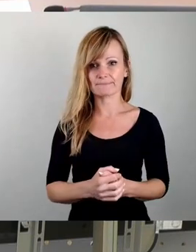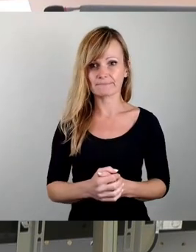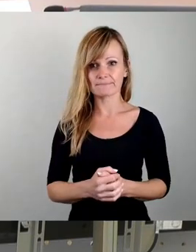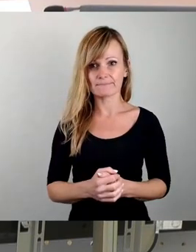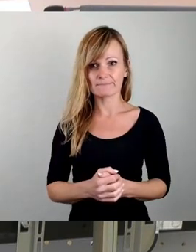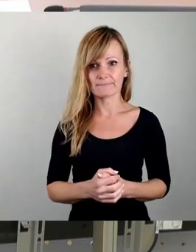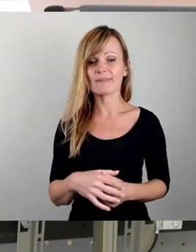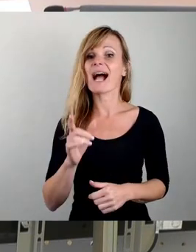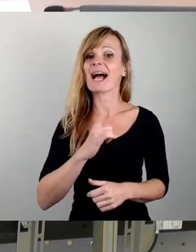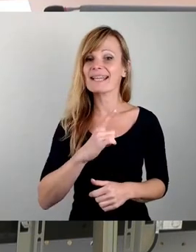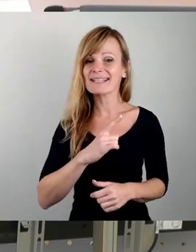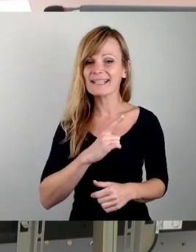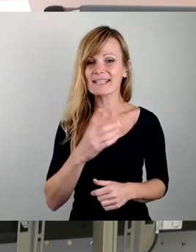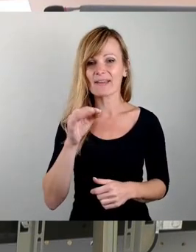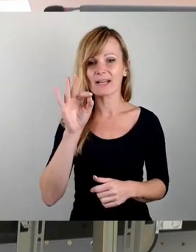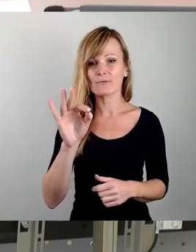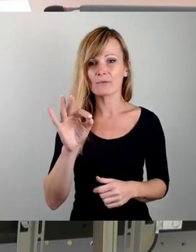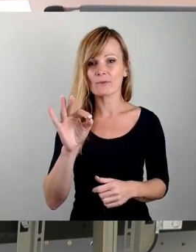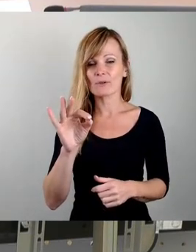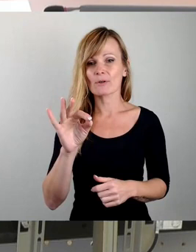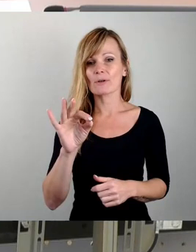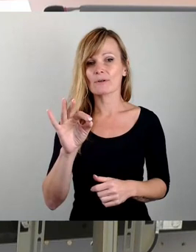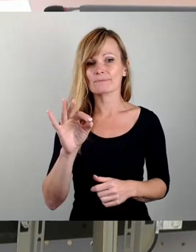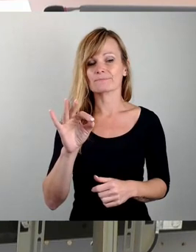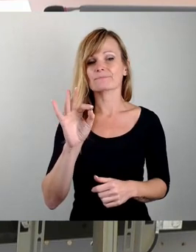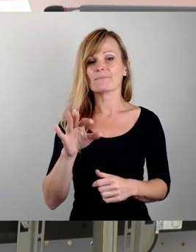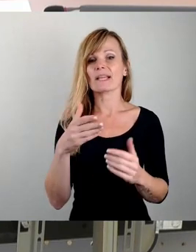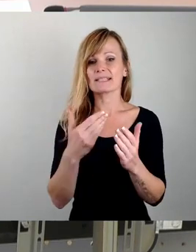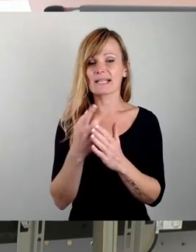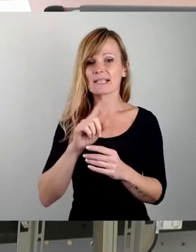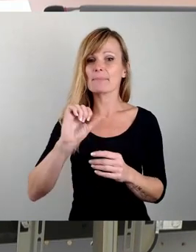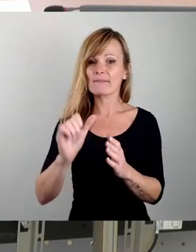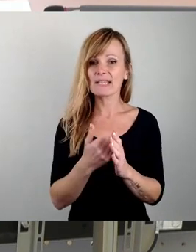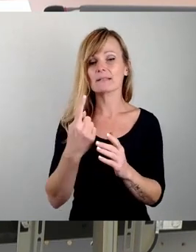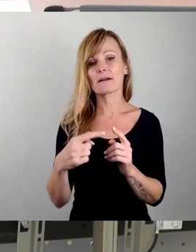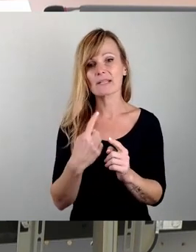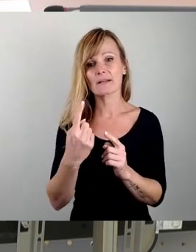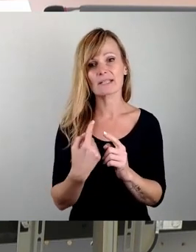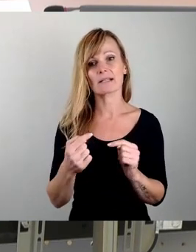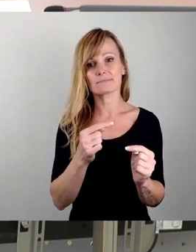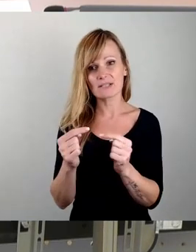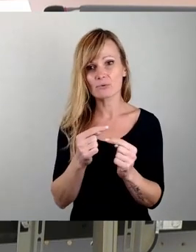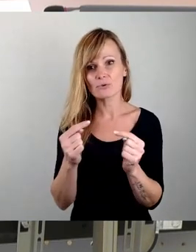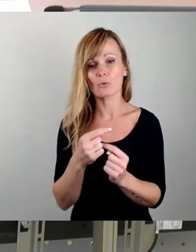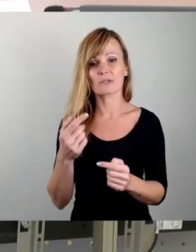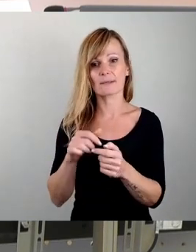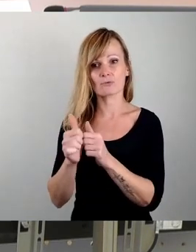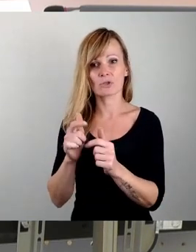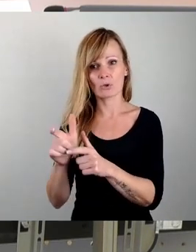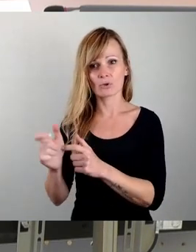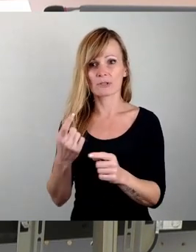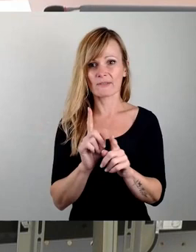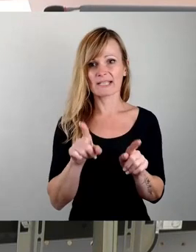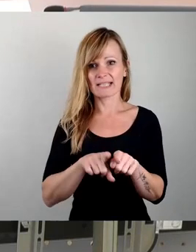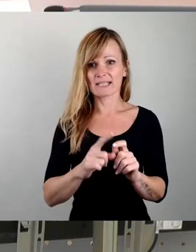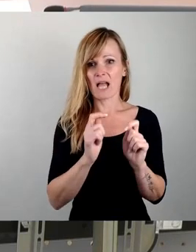Eigentlich wären für all das die immer wiederkehrenden Diskussionen im Sportausschuss ebenso unnötig gewesen wie der Antrag selbst.